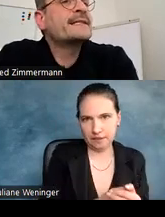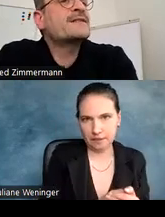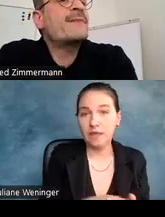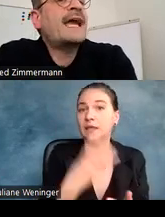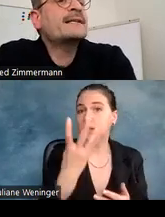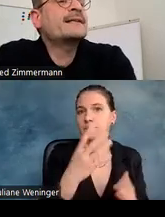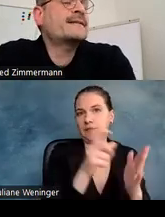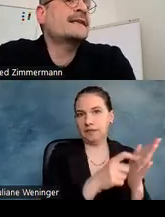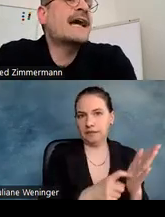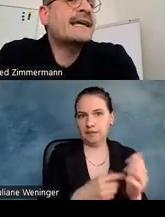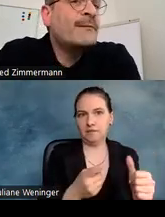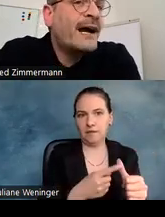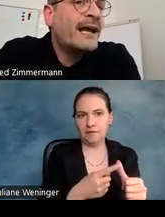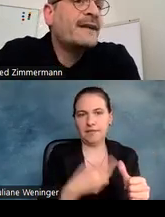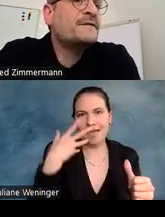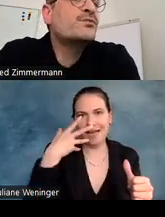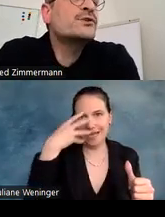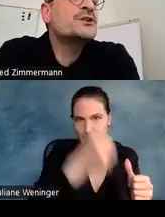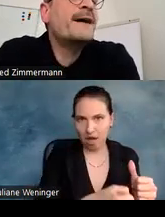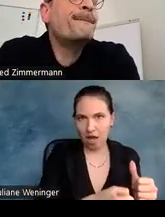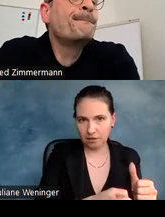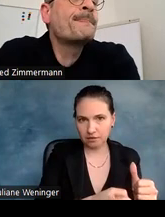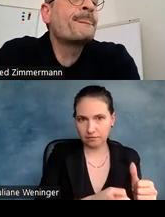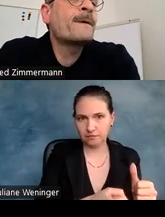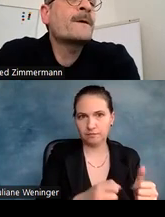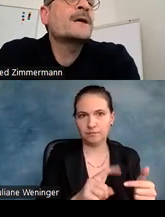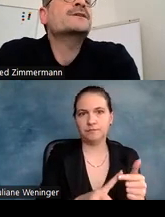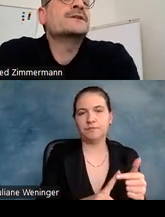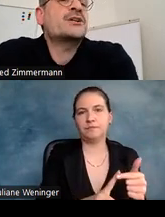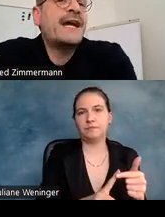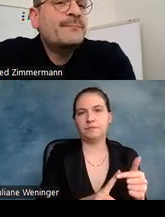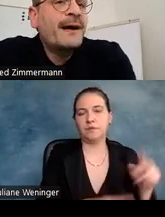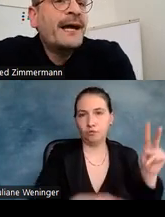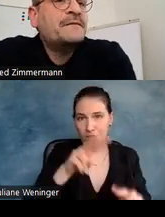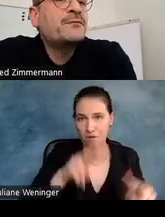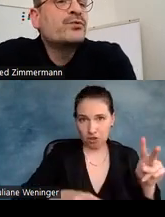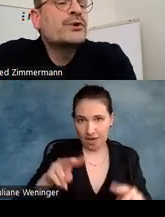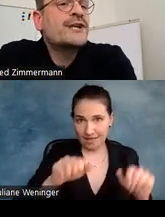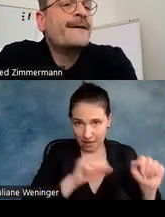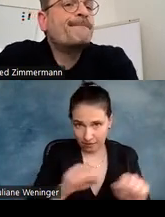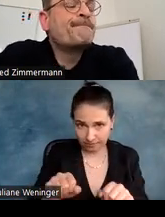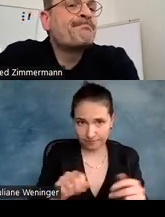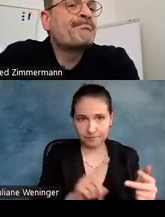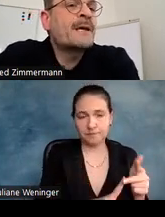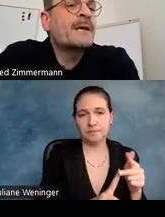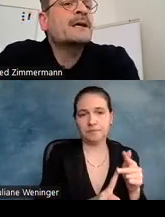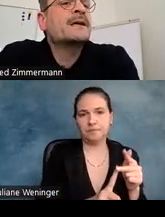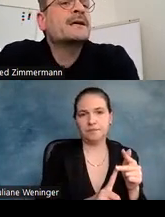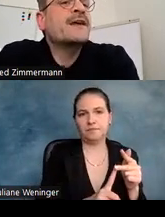Kriterien sind zum einen die Erkennbarkeit von Buchstaben, die Unterscheidbarkeit von Buchstaben,